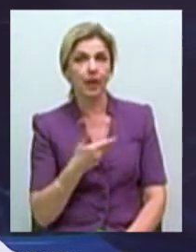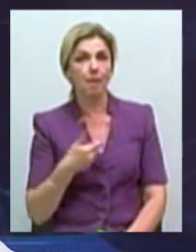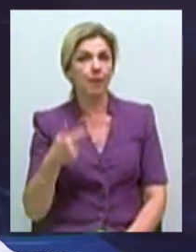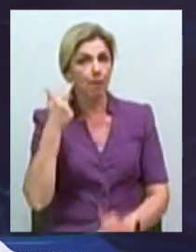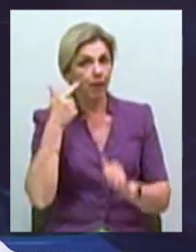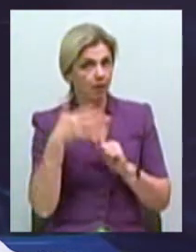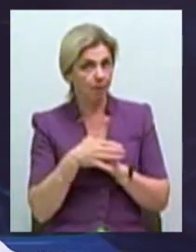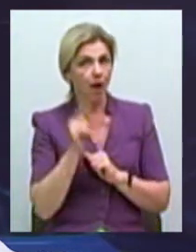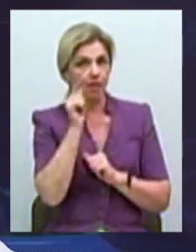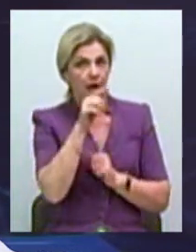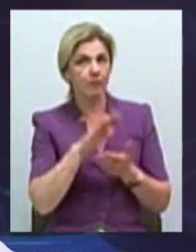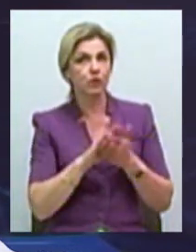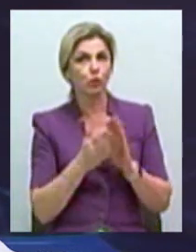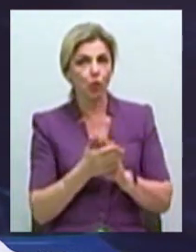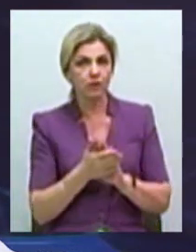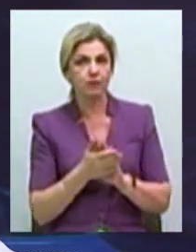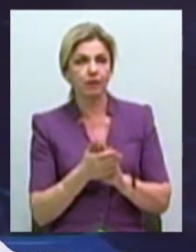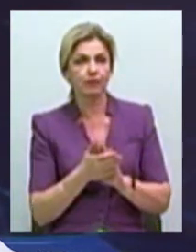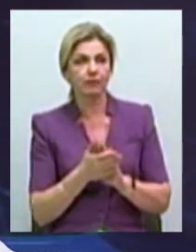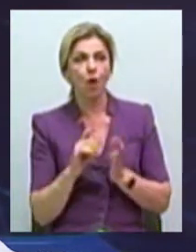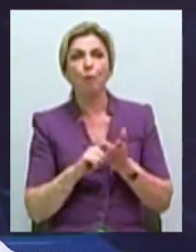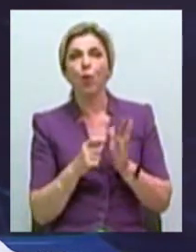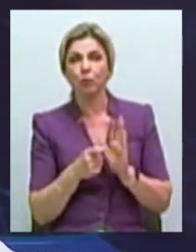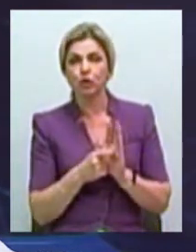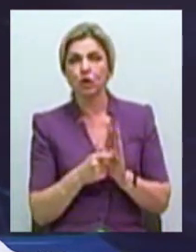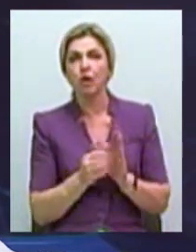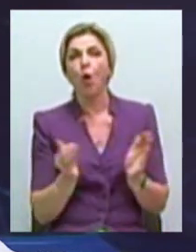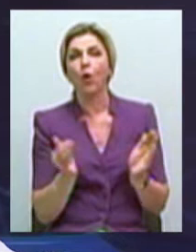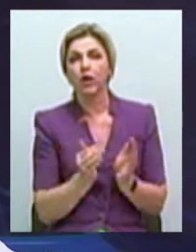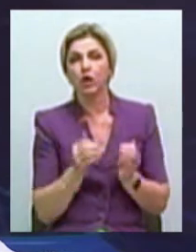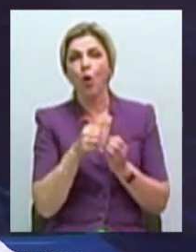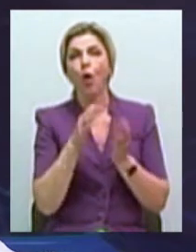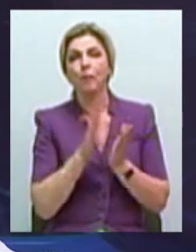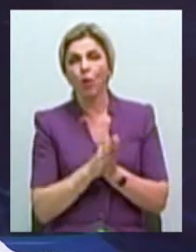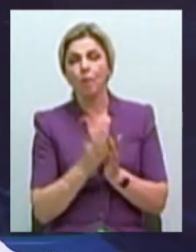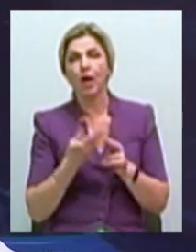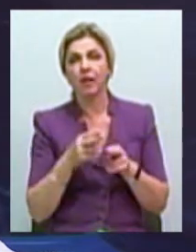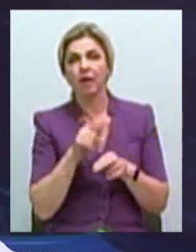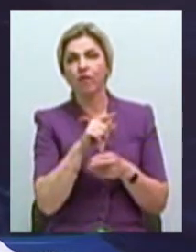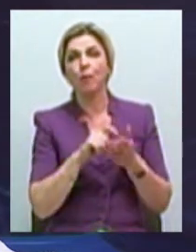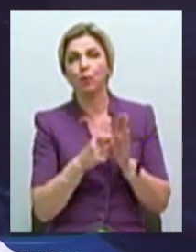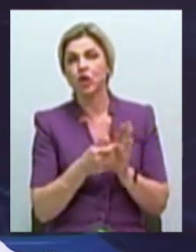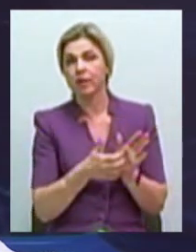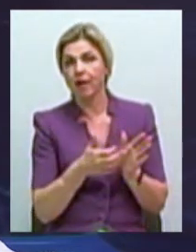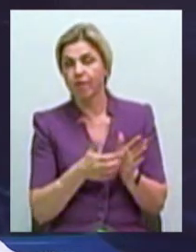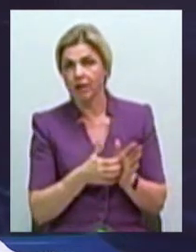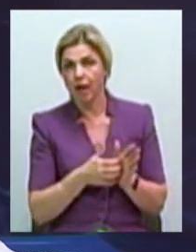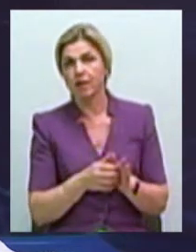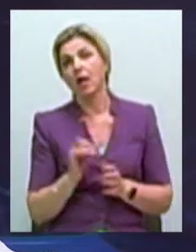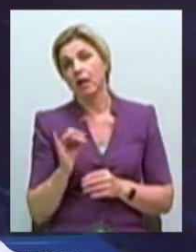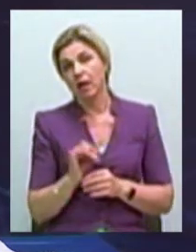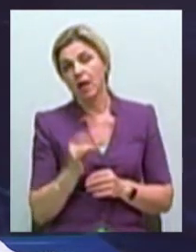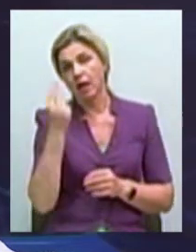ситуация с помещениями ограничена, объемов того помещения, которое сегодня есть, не хватает. И